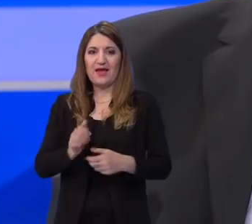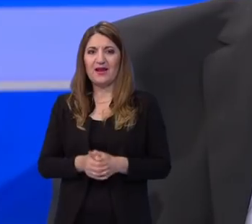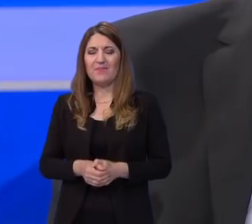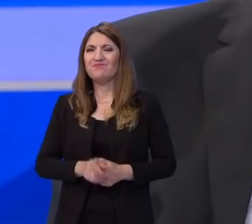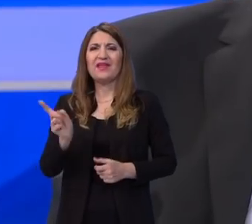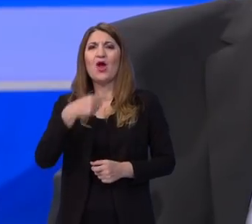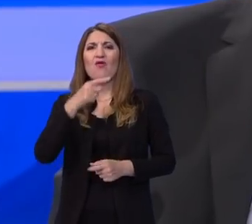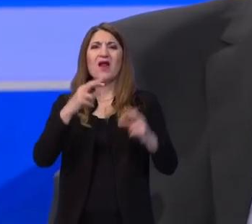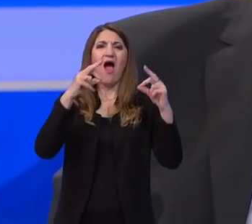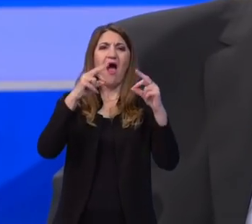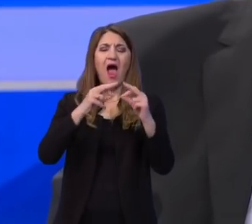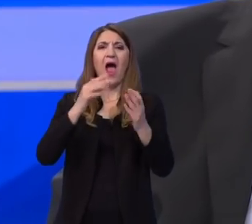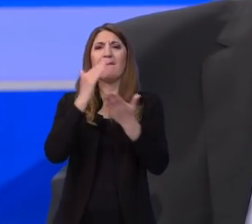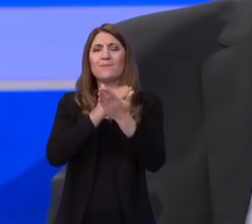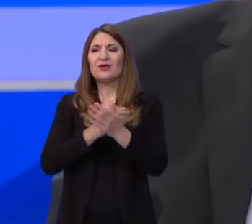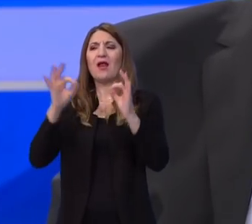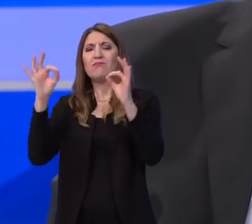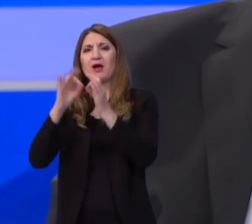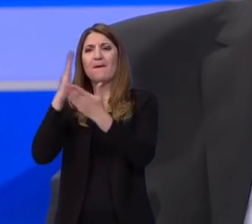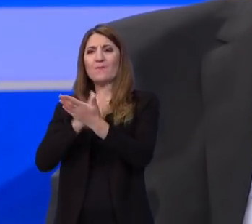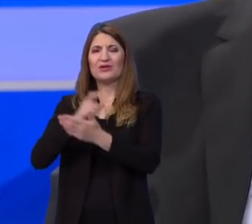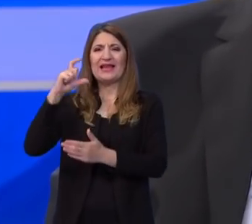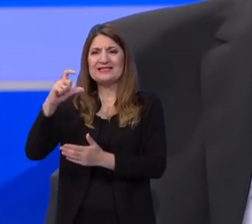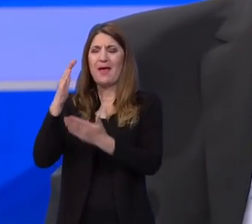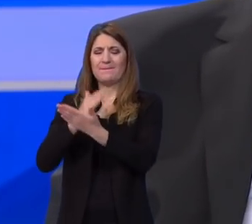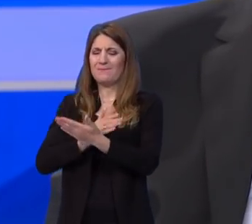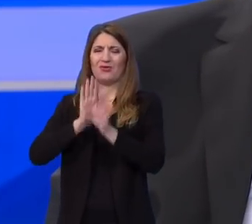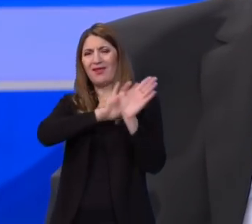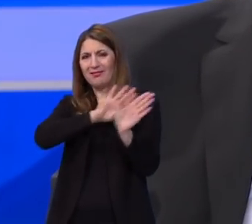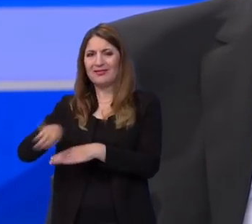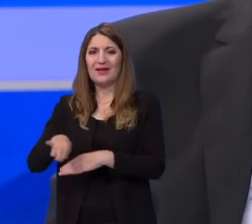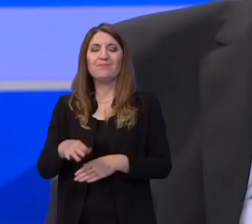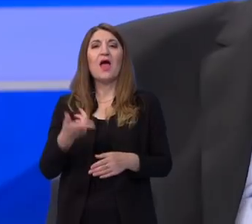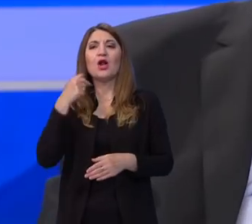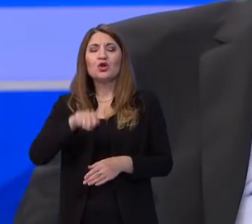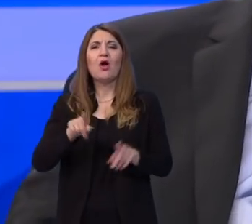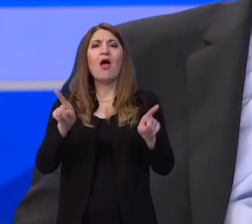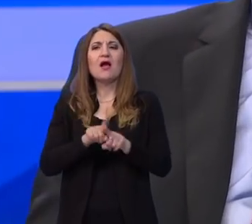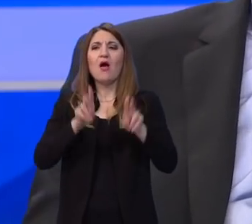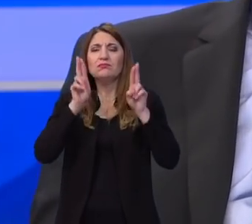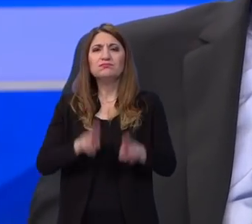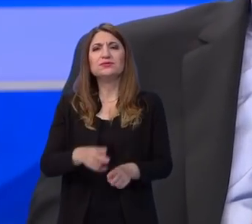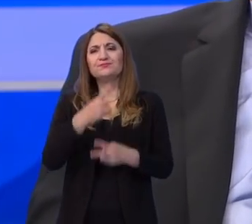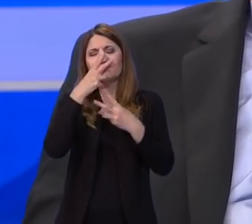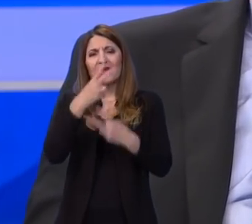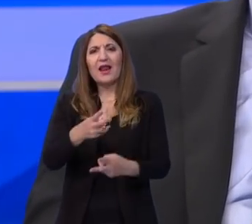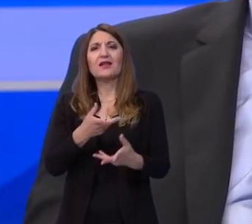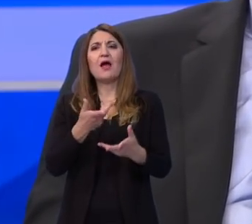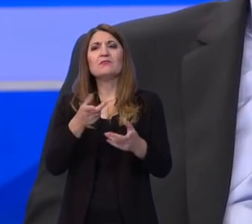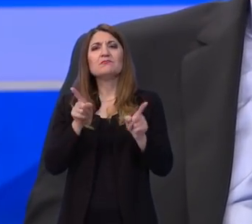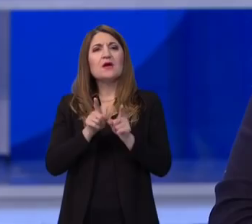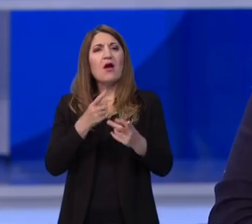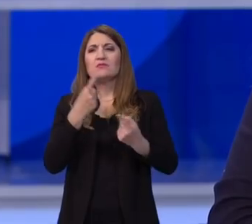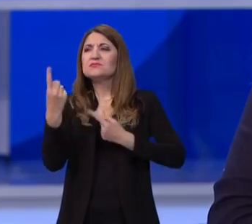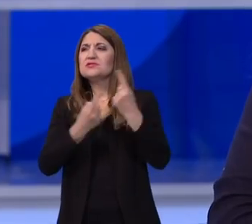one A, B, C modele, to više manje svi skupa znaju. Razvili smo jedan sustav praćenja od samog